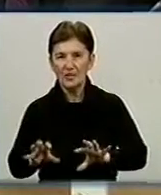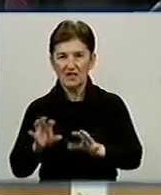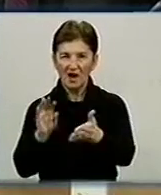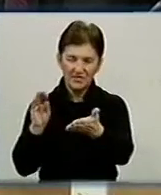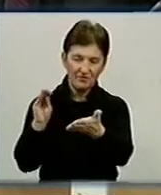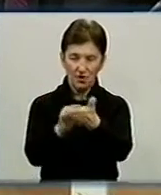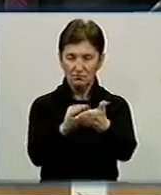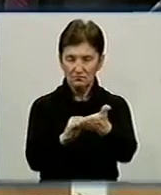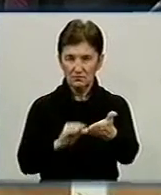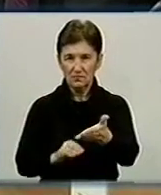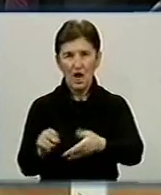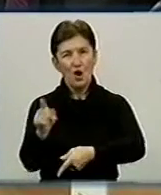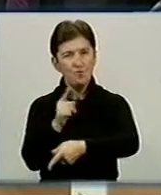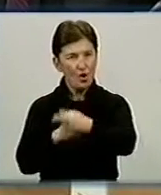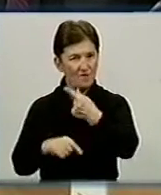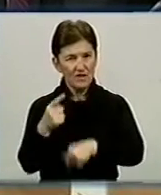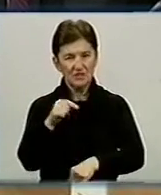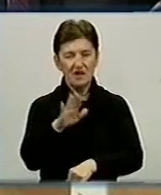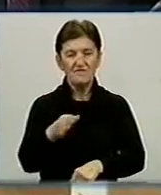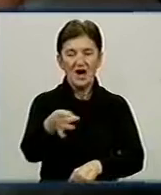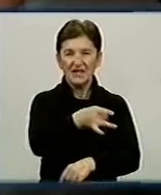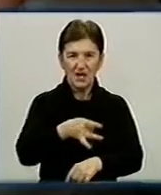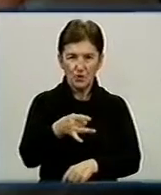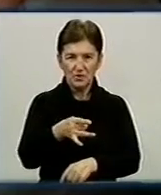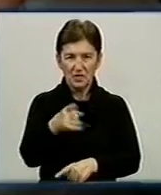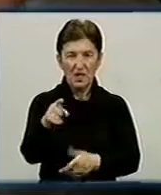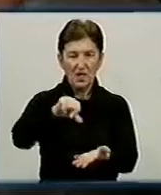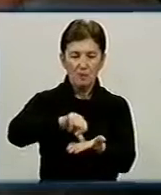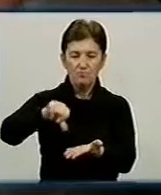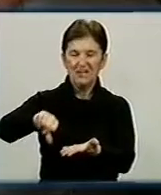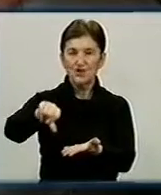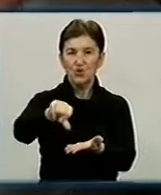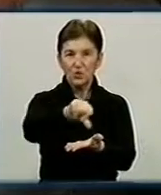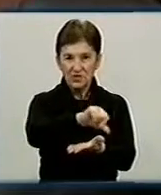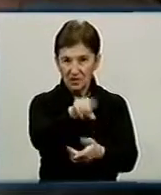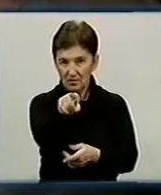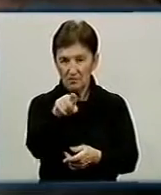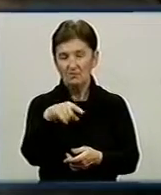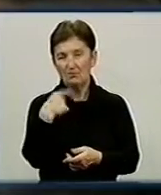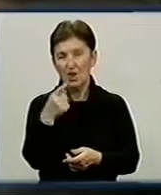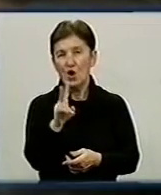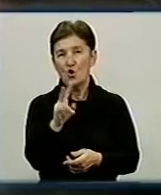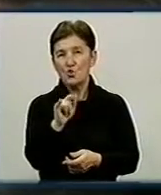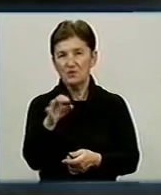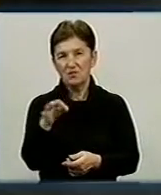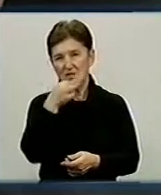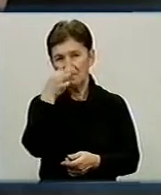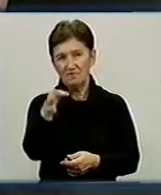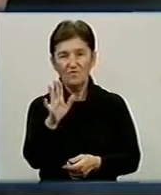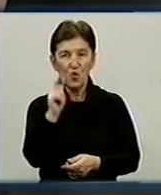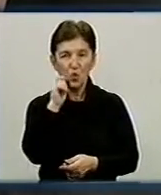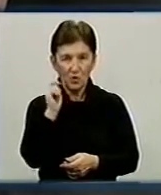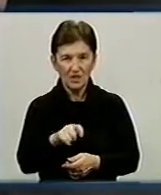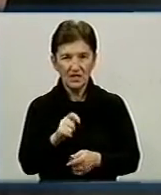передбачено повернення землі в розпорядження районів. Присутній на засіданні голова обласної державної адміністрації Сергій Кузьменко зауважив, що в Україні